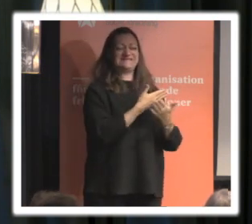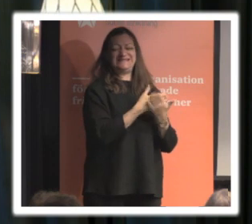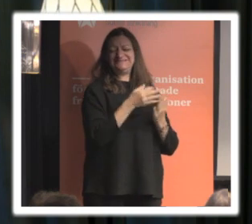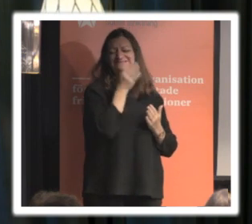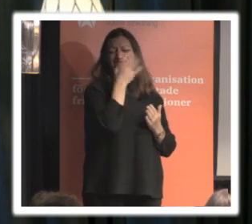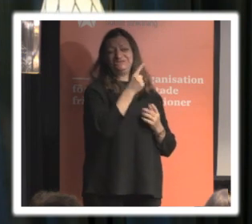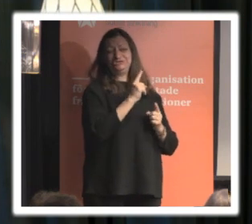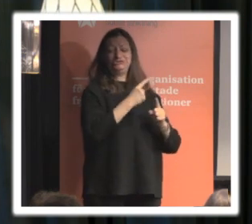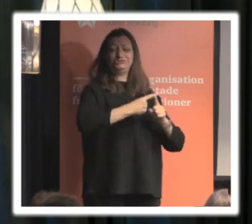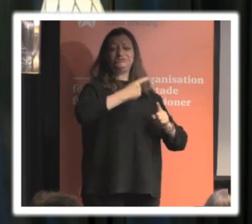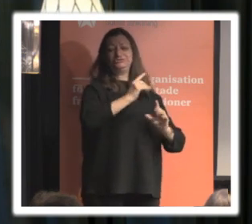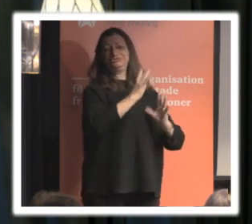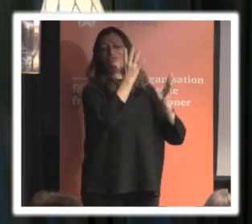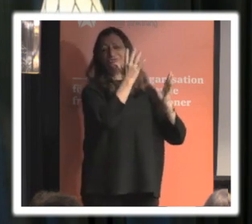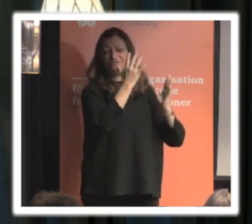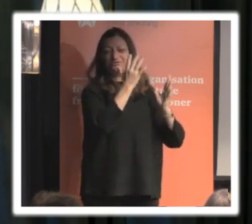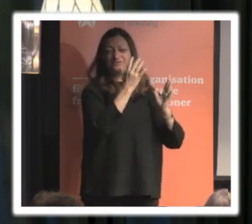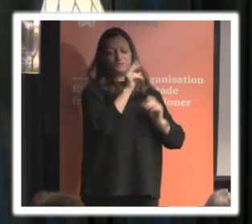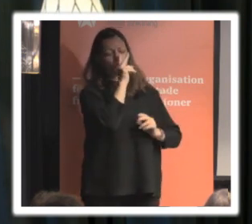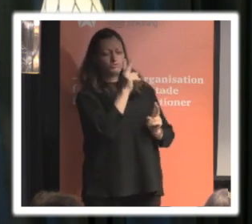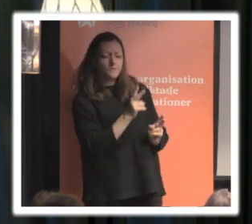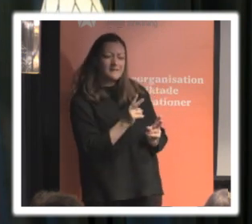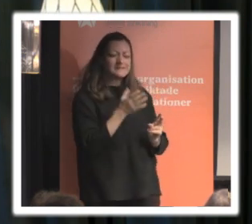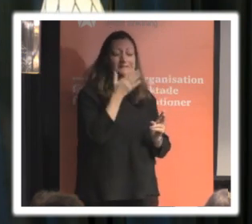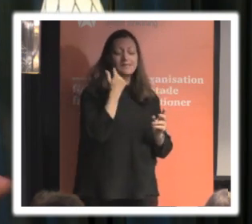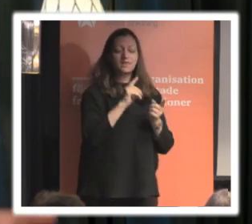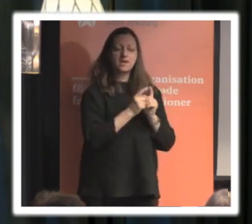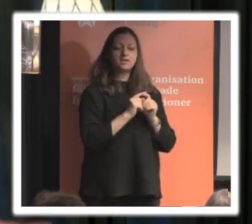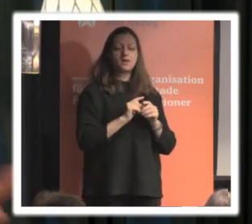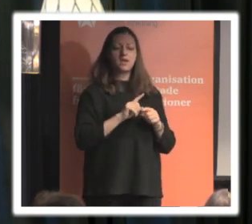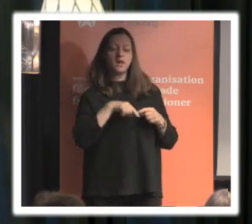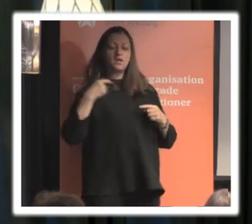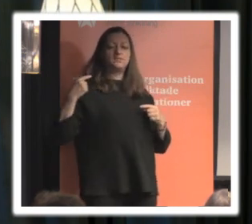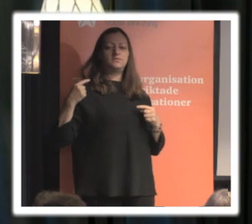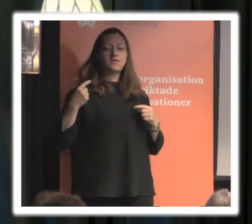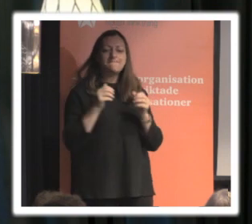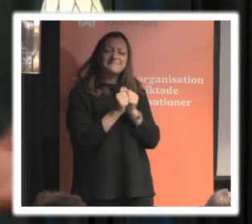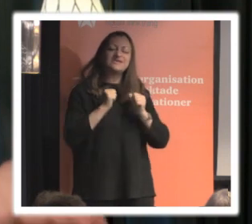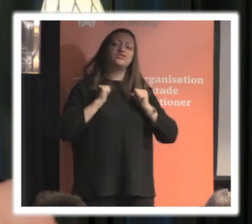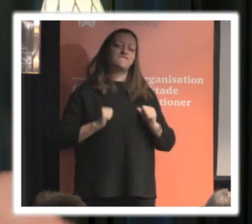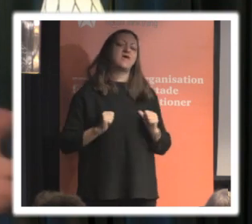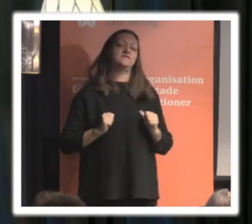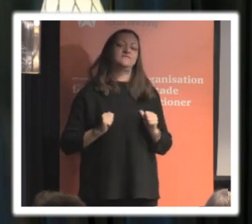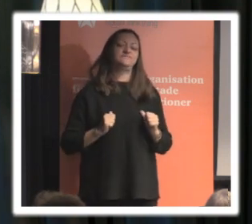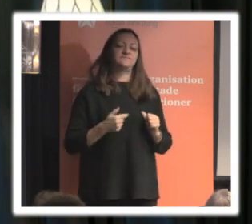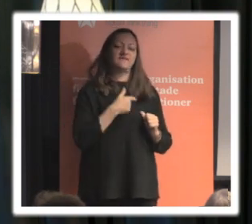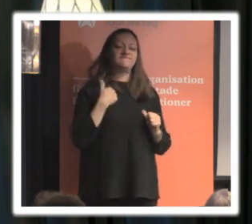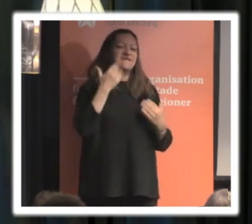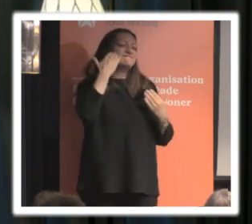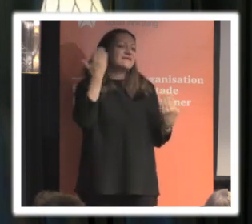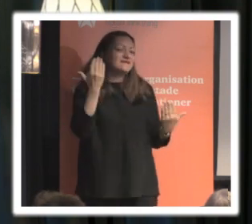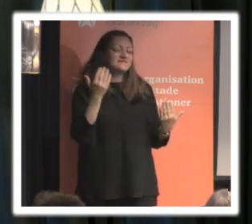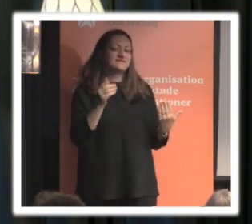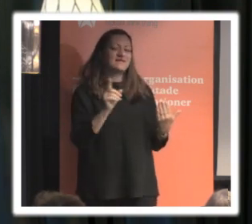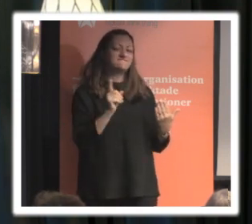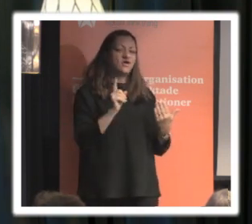och den kan se ut som att den ger många möjligheter till kryphål Tyvärr kommer vi inte kunna veta vad de flesta av de